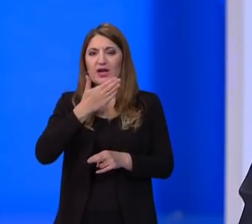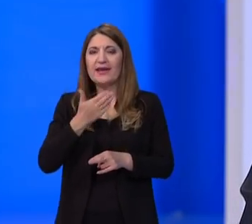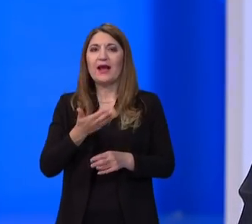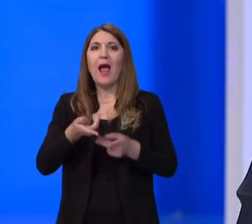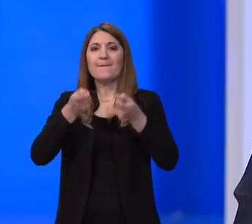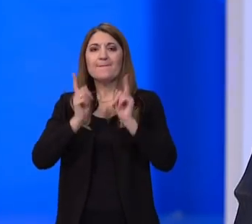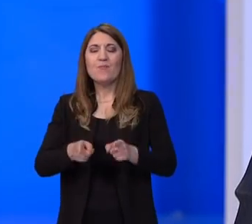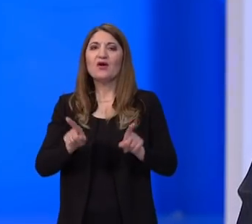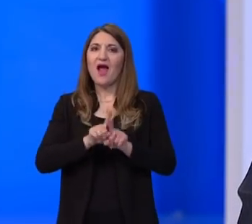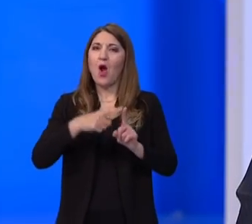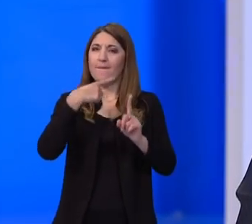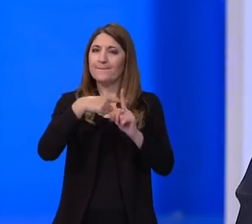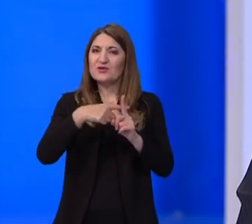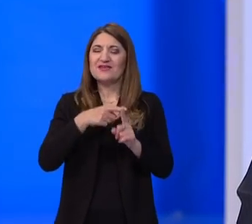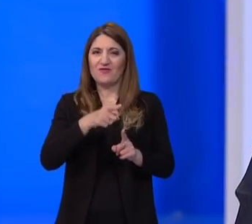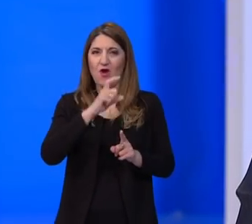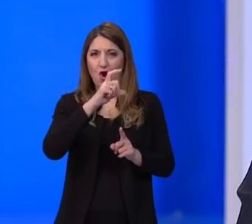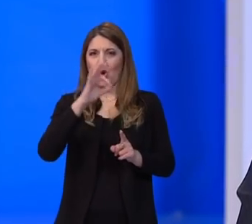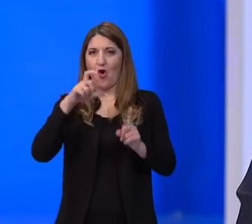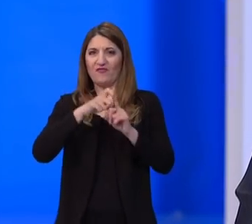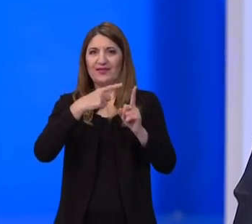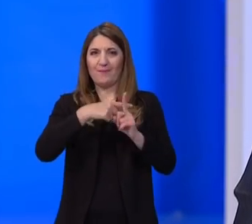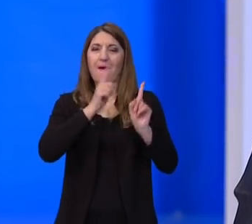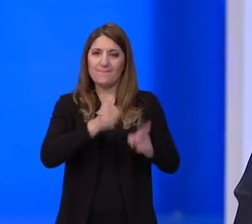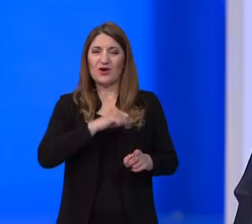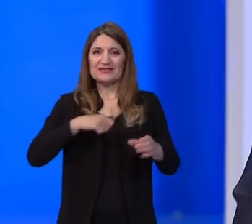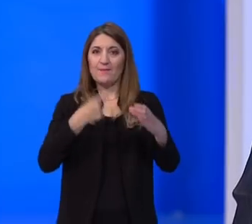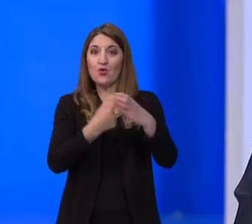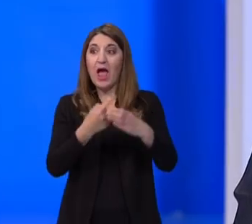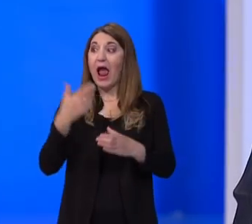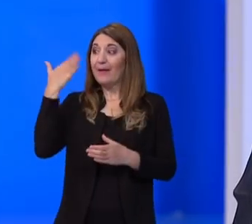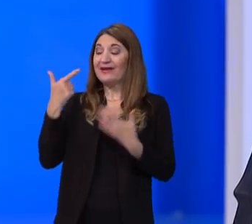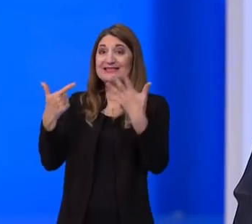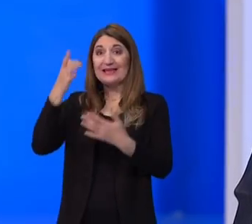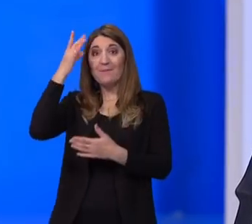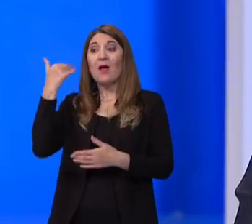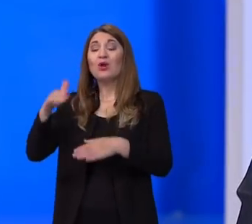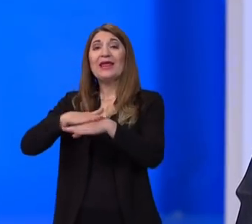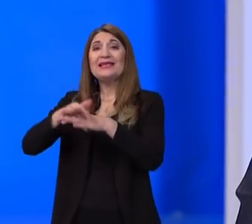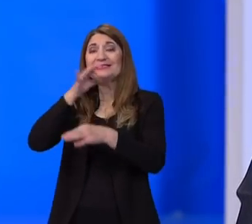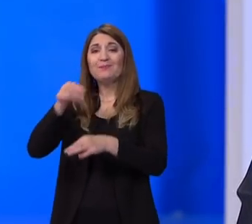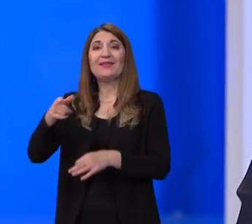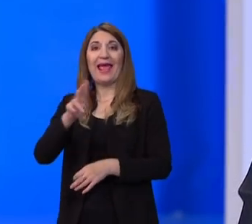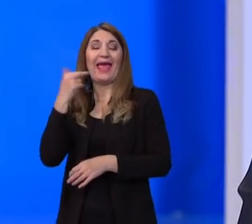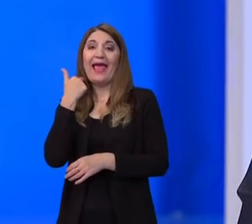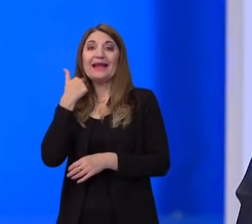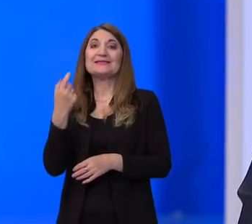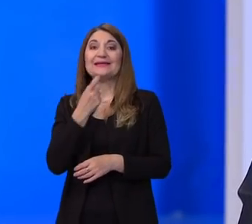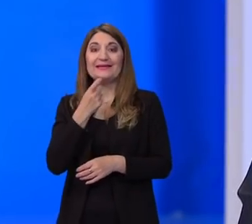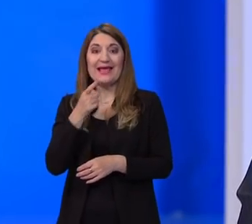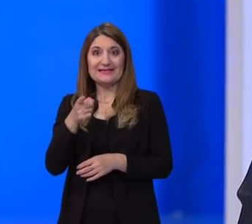da bi mogli biti covid pozitivni u samoizolaciji. Međutim, evo, prije tjedan dana ispiti iz engleskog jezika koji obuhvaća